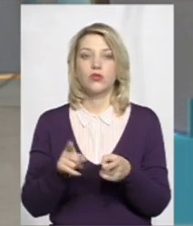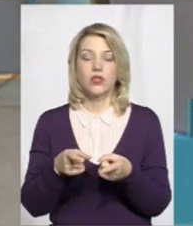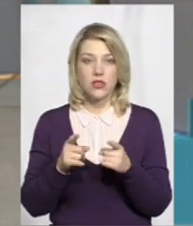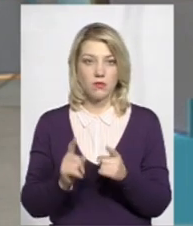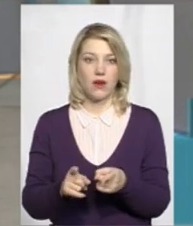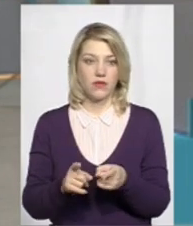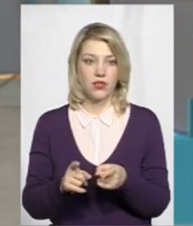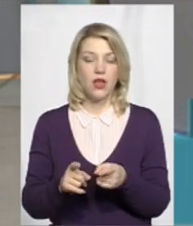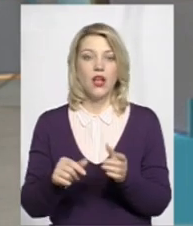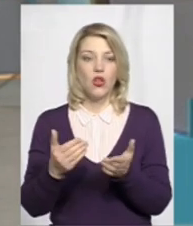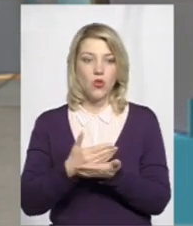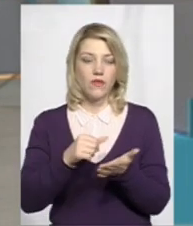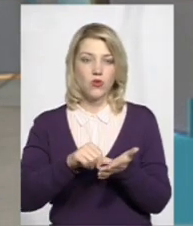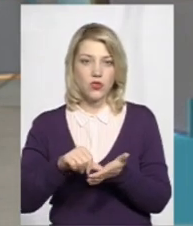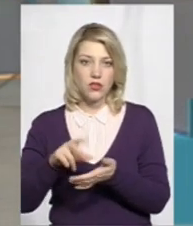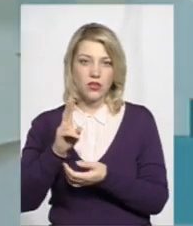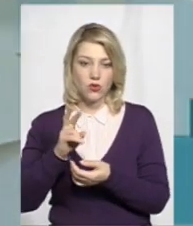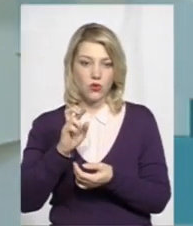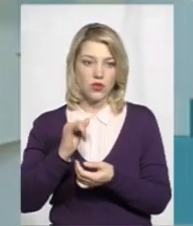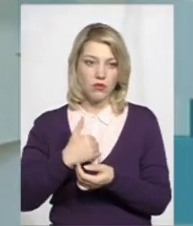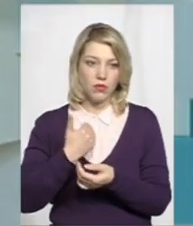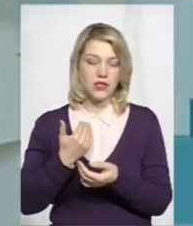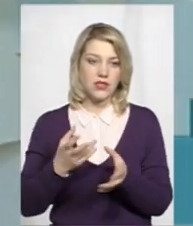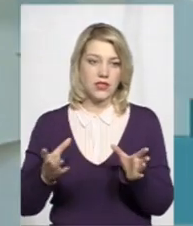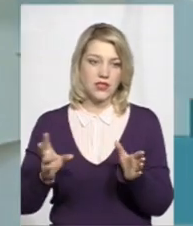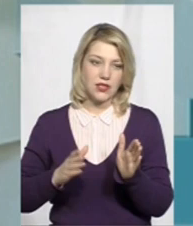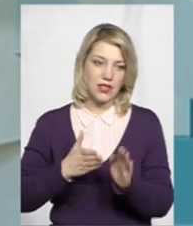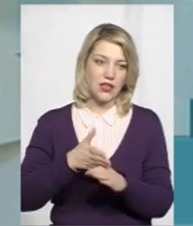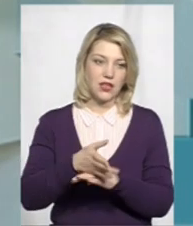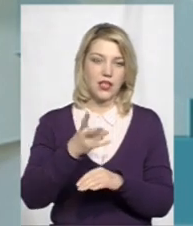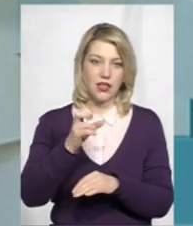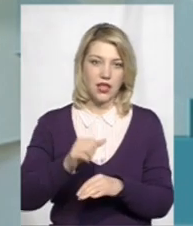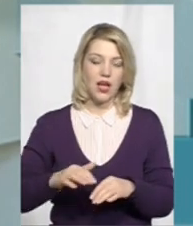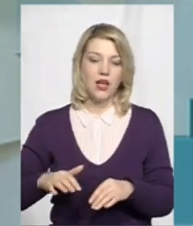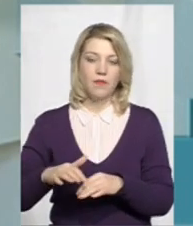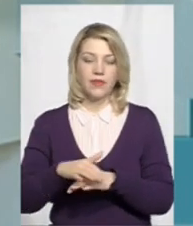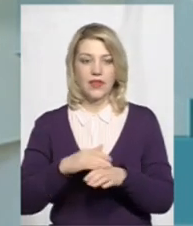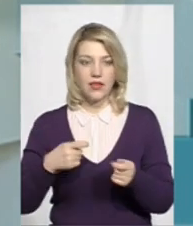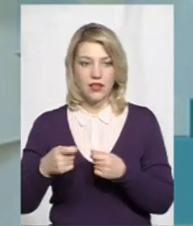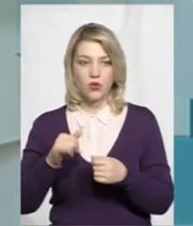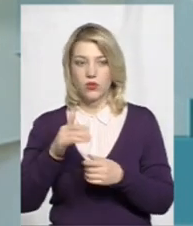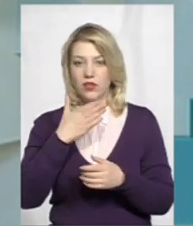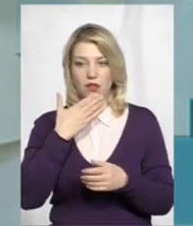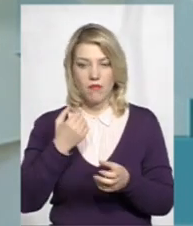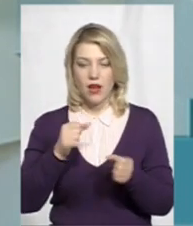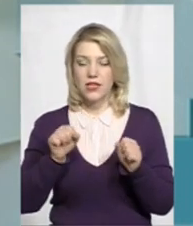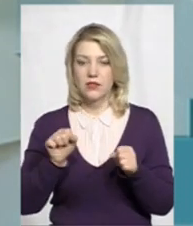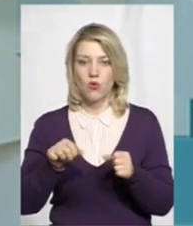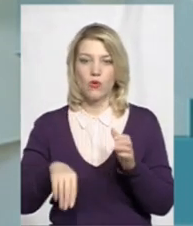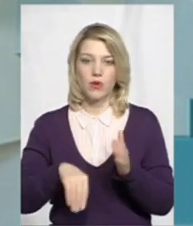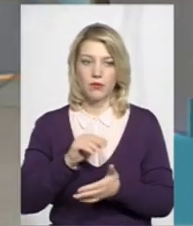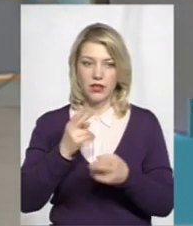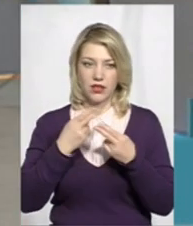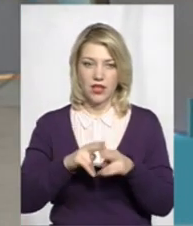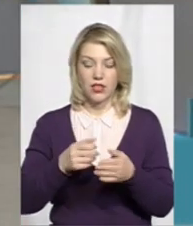нові учасники, які хотіли би зайти на ринок, у них зовсім жодної змоги немає. Придбати техніку